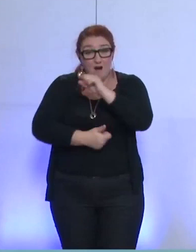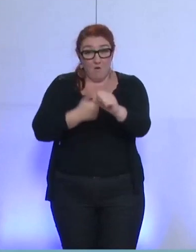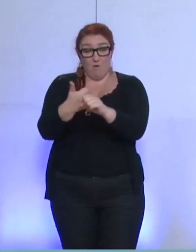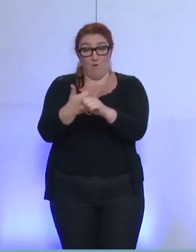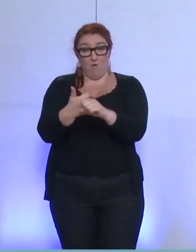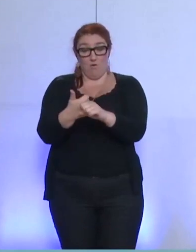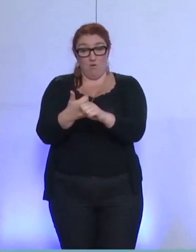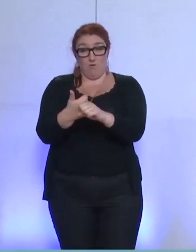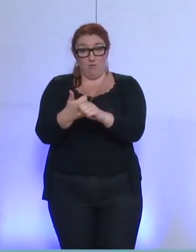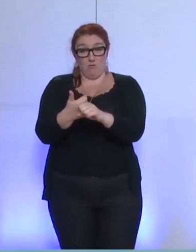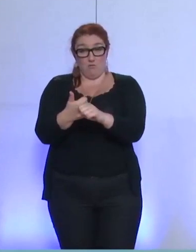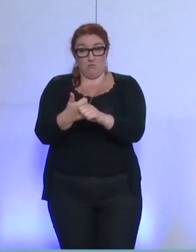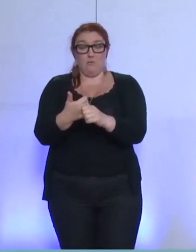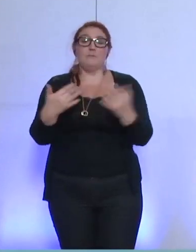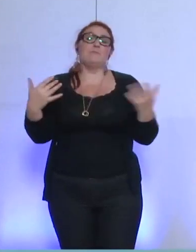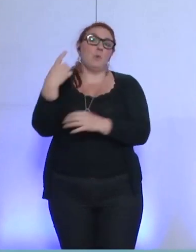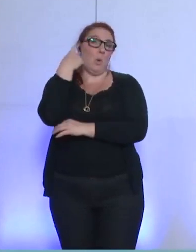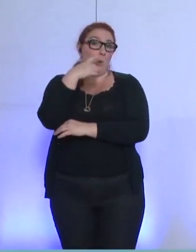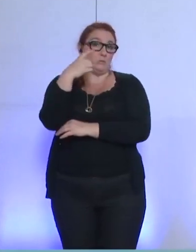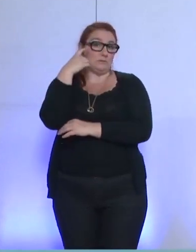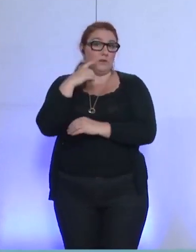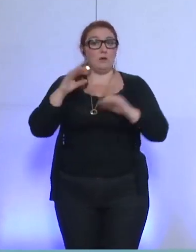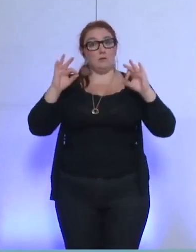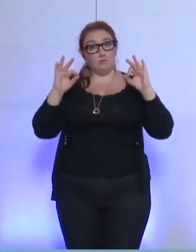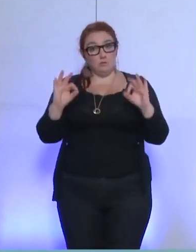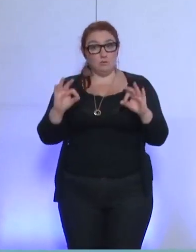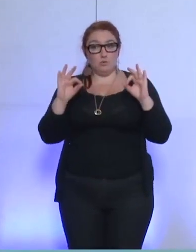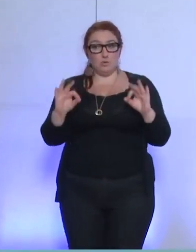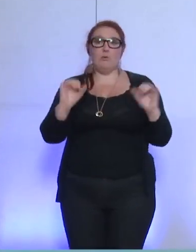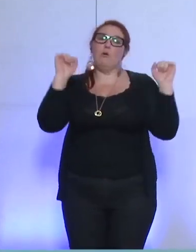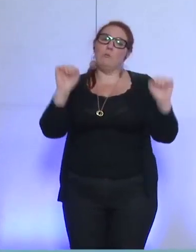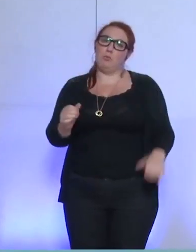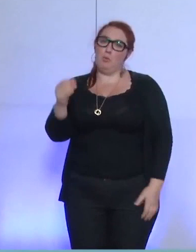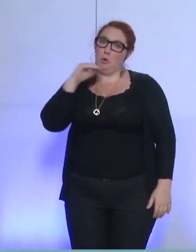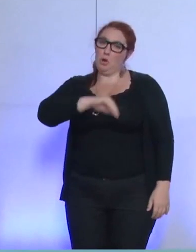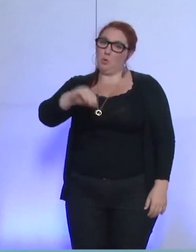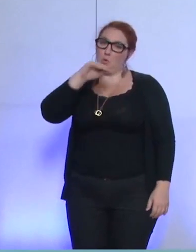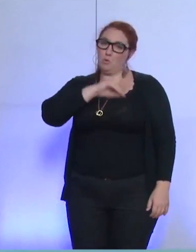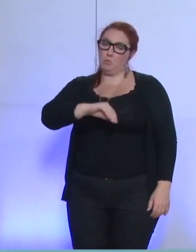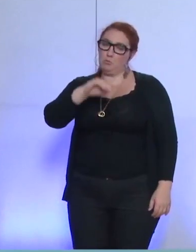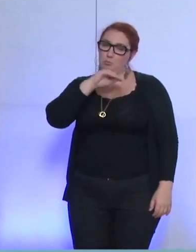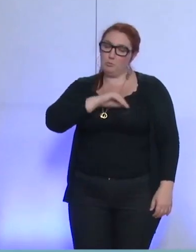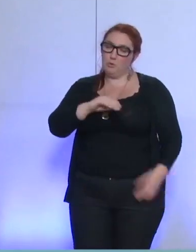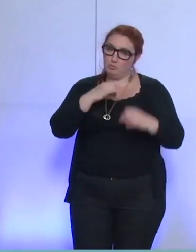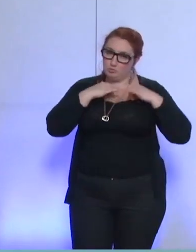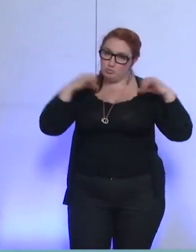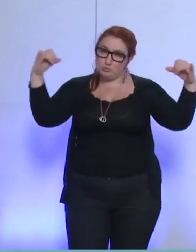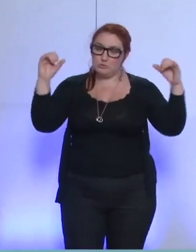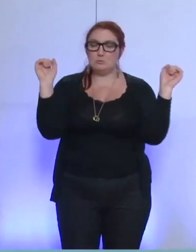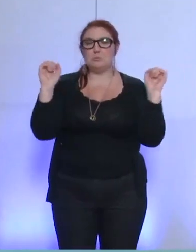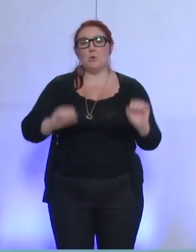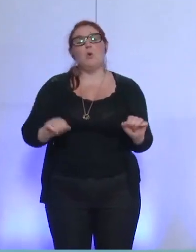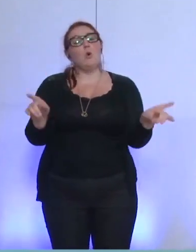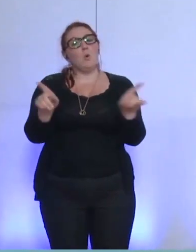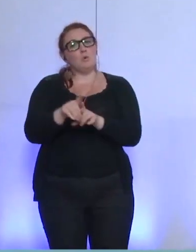Et, constat, nous avons donc un potentiel d'économie d'énergie extrêmement important. Sachez aussi que l